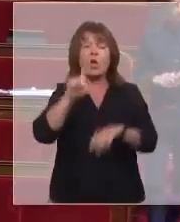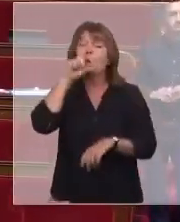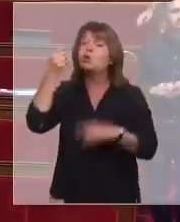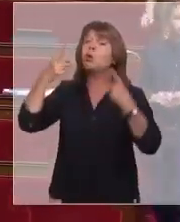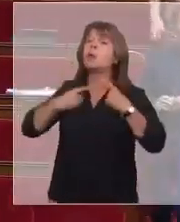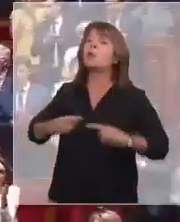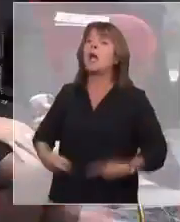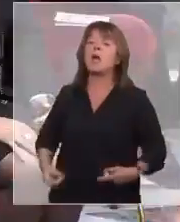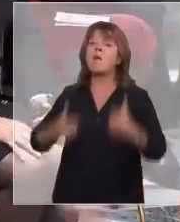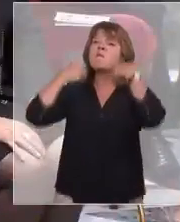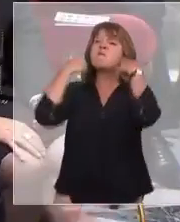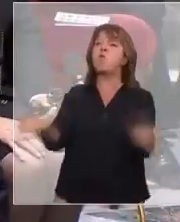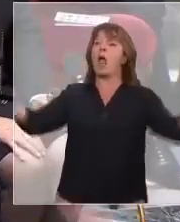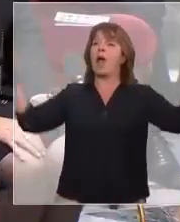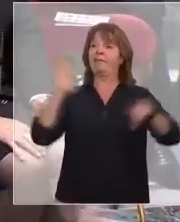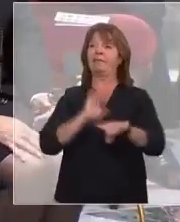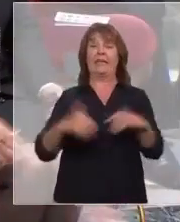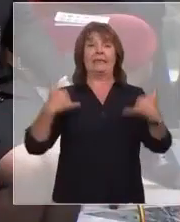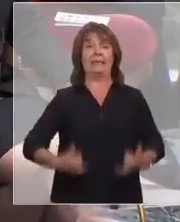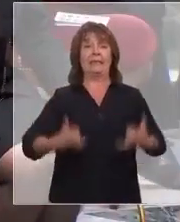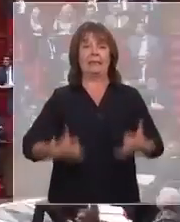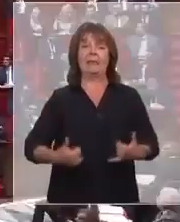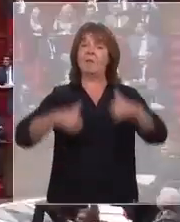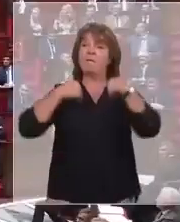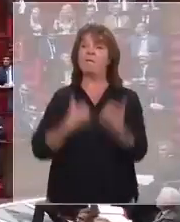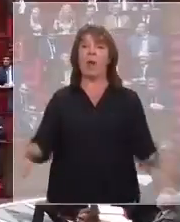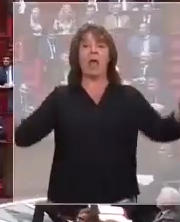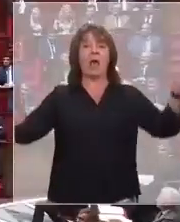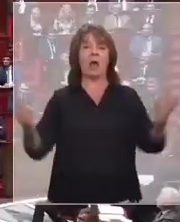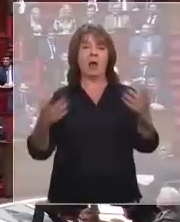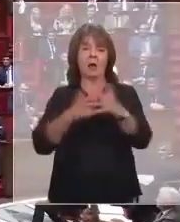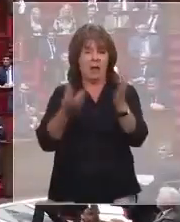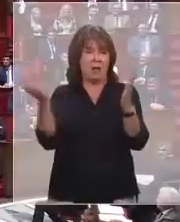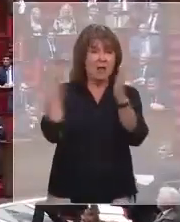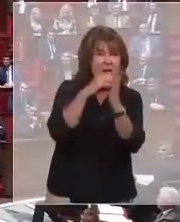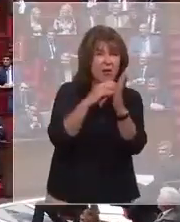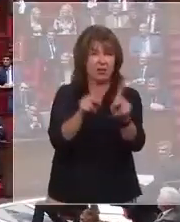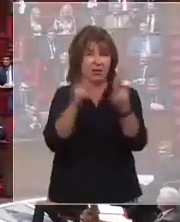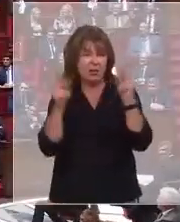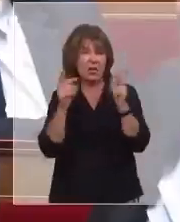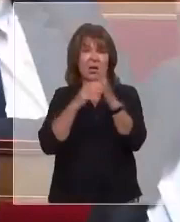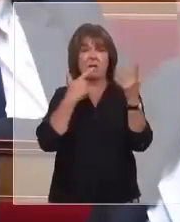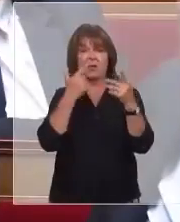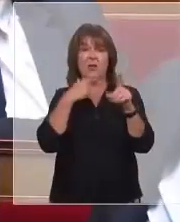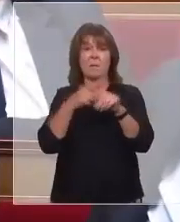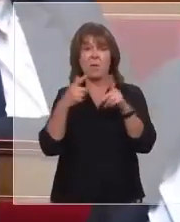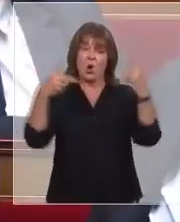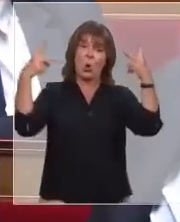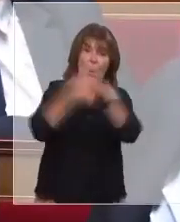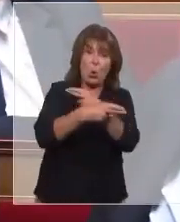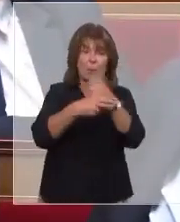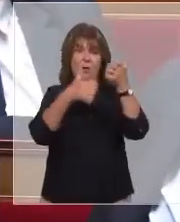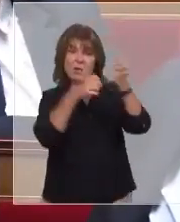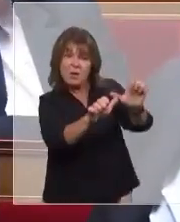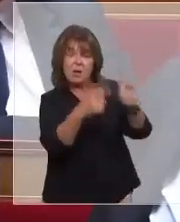le député, voilà ce que nous avons fait. Nous avons fait des dépêches pour interdire le boycott. La